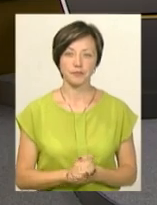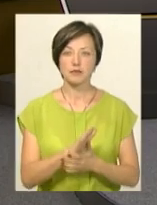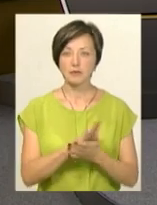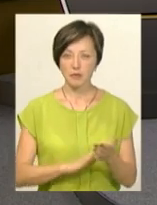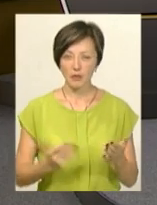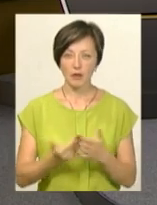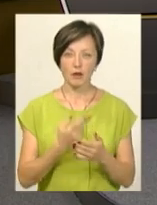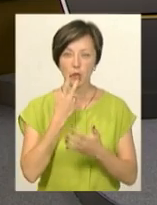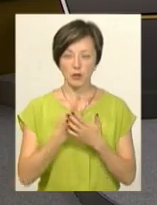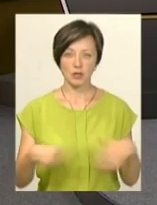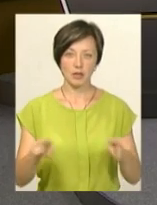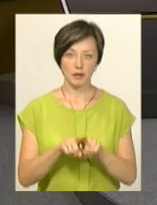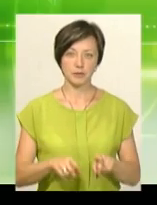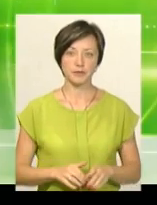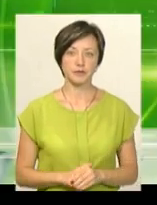Далі у випуску ви почуєте.